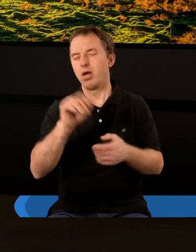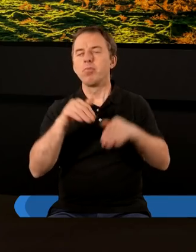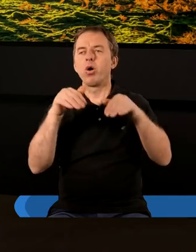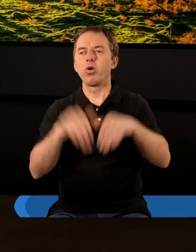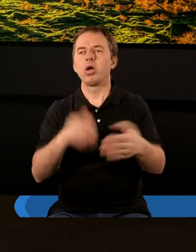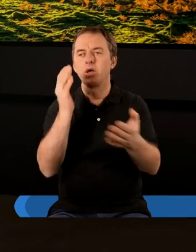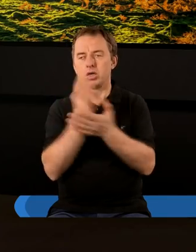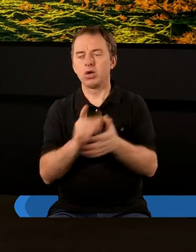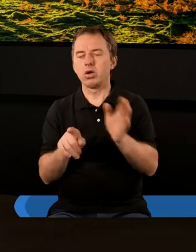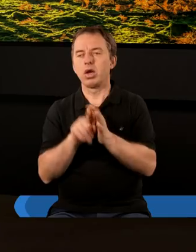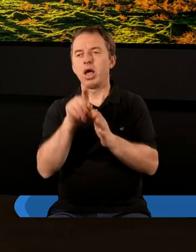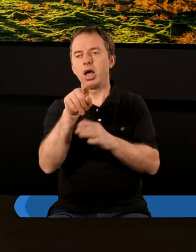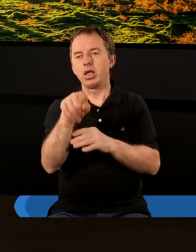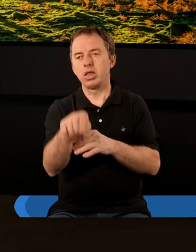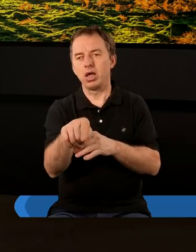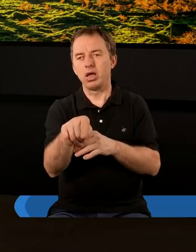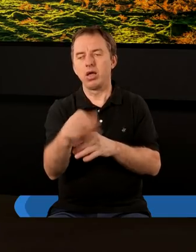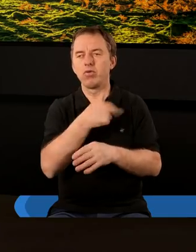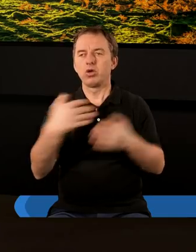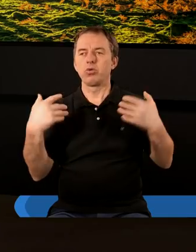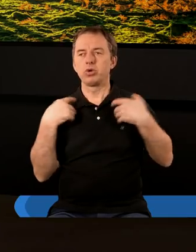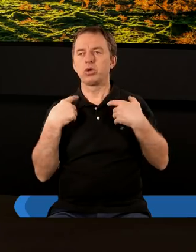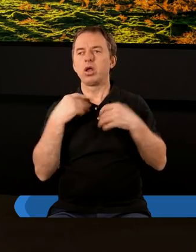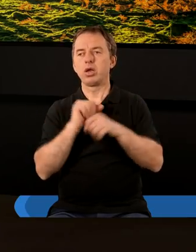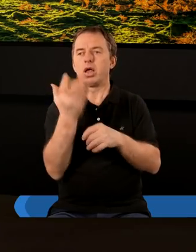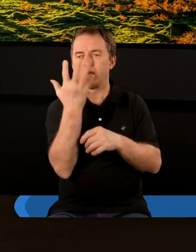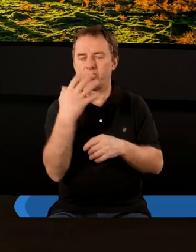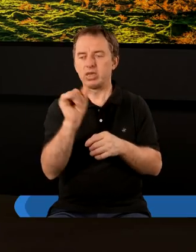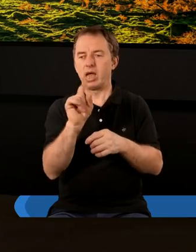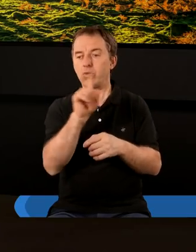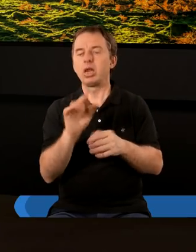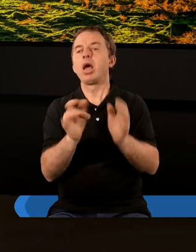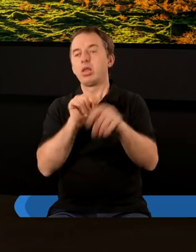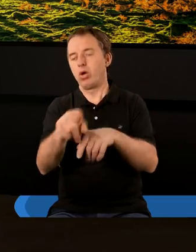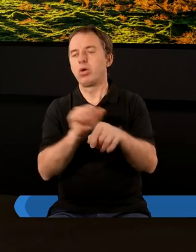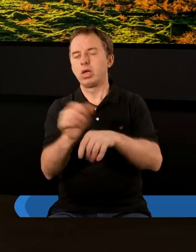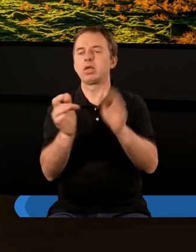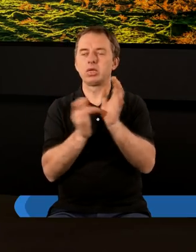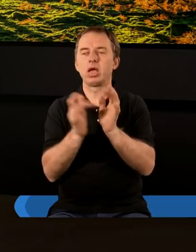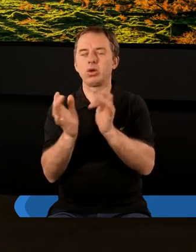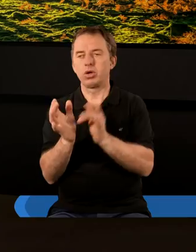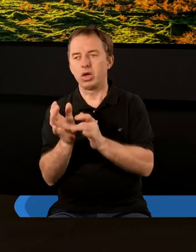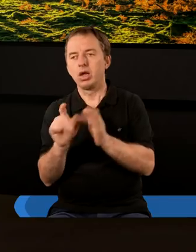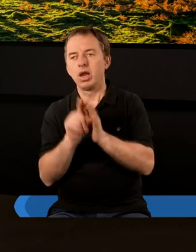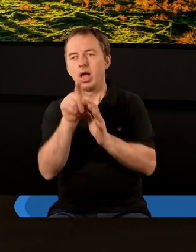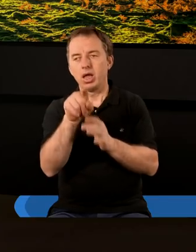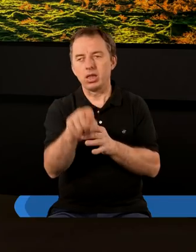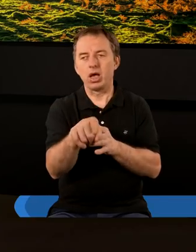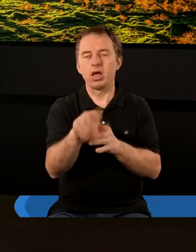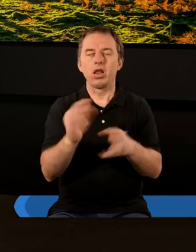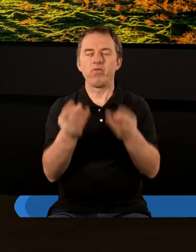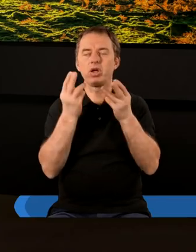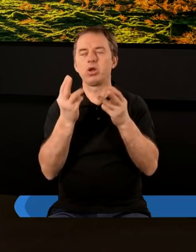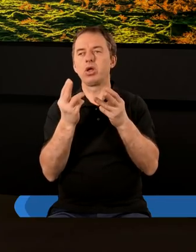jest możliwe tylko dlatego że w naszym życiu jest zwycięzca którym jest Jezus Chrystus to dlatego